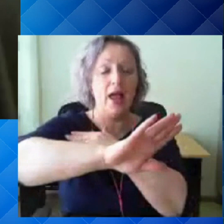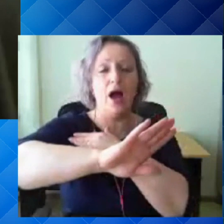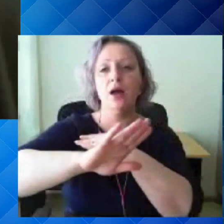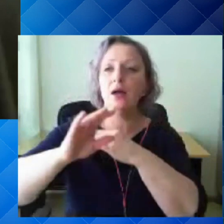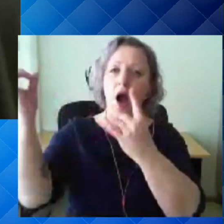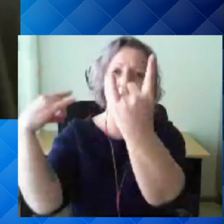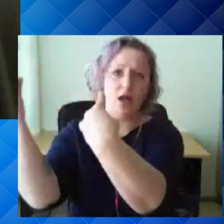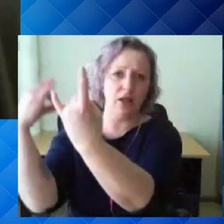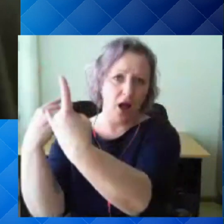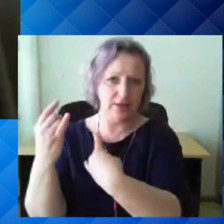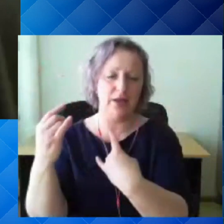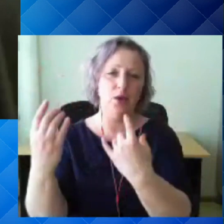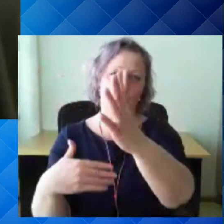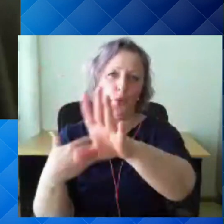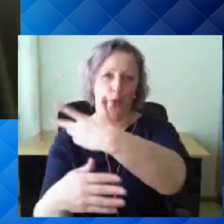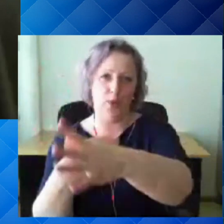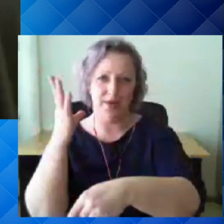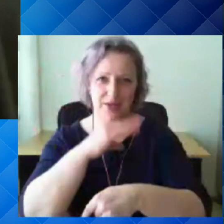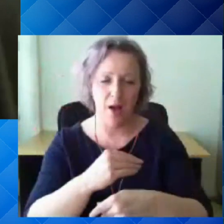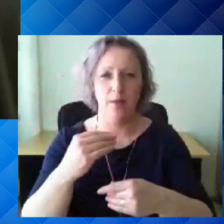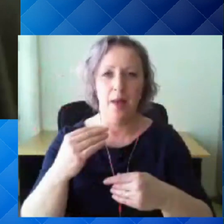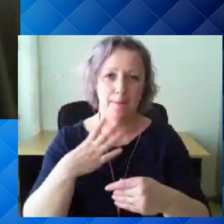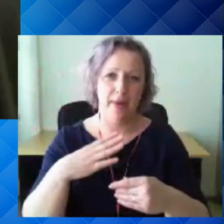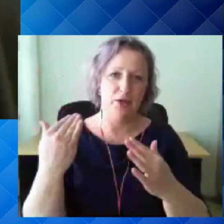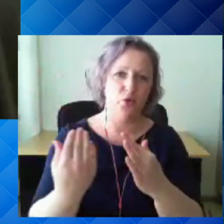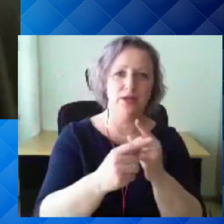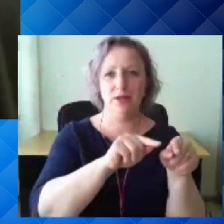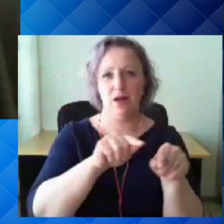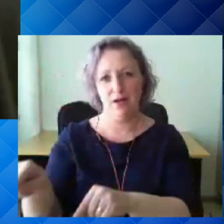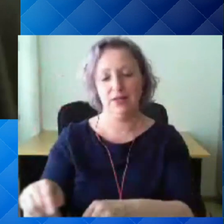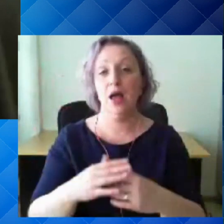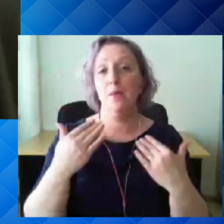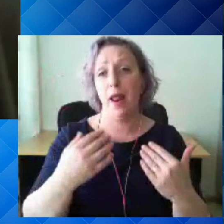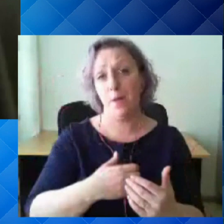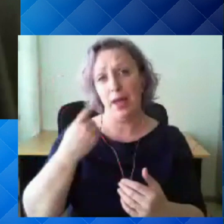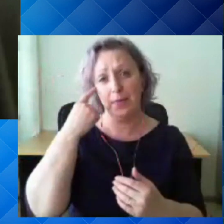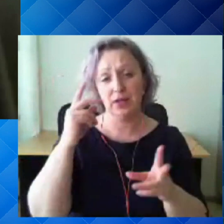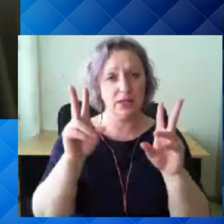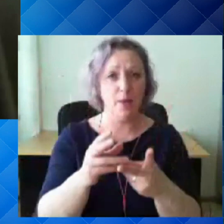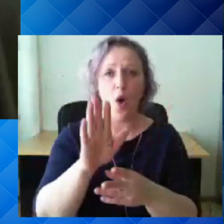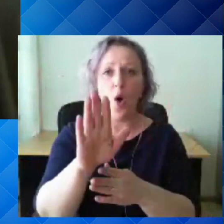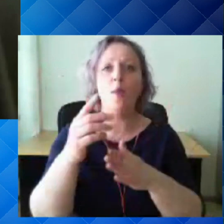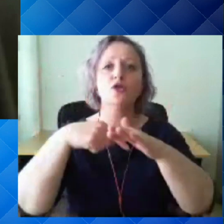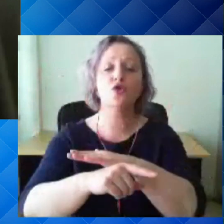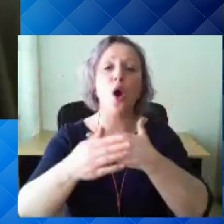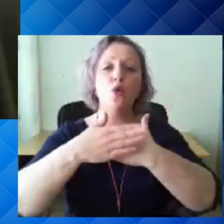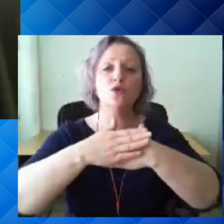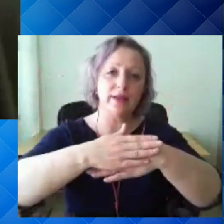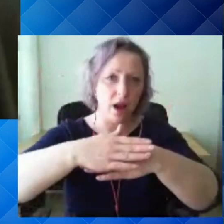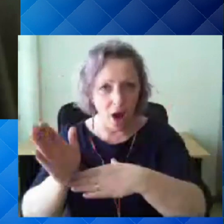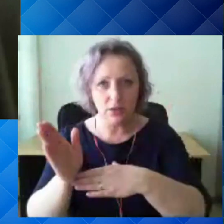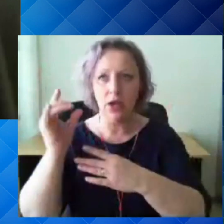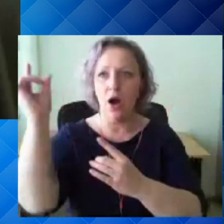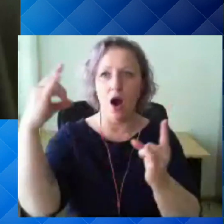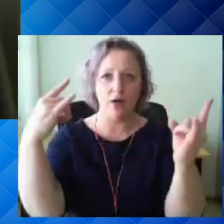uuesti klassidesse tagasi, et praegu kehtib see sama põhimõtte hoida oma tuauksed lahti, hoida oma aknaid